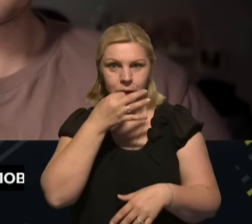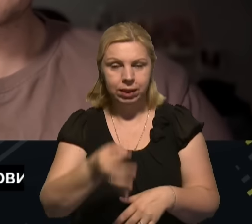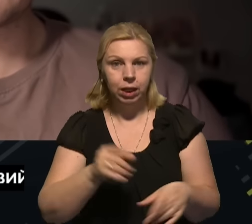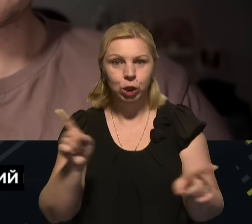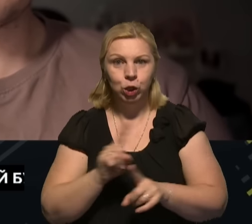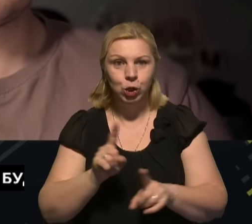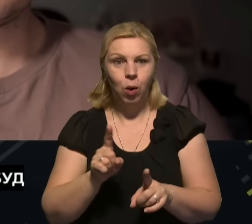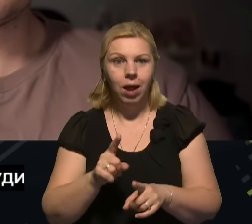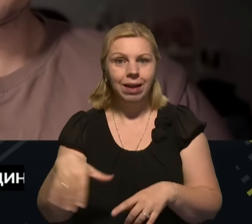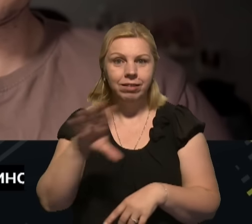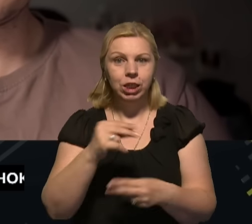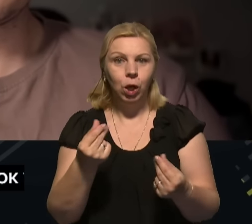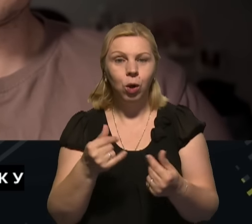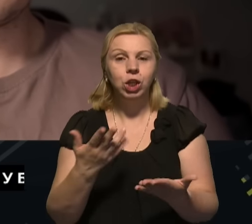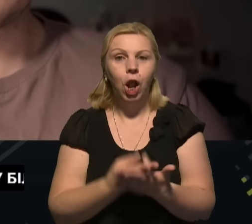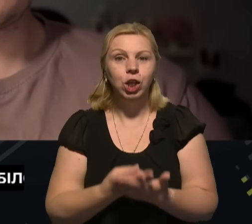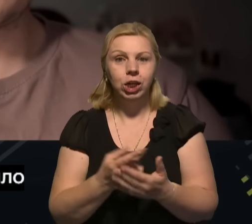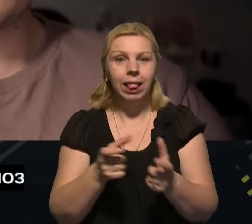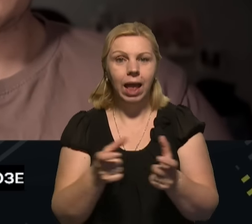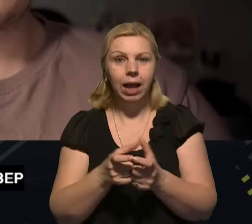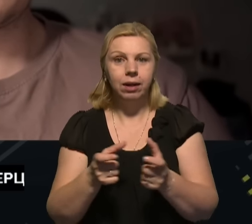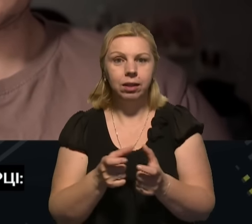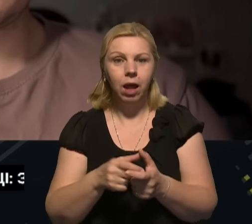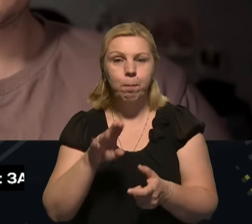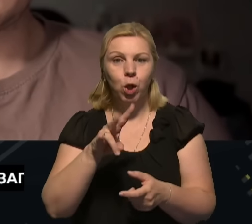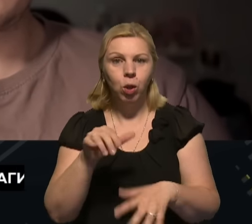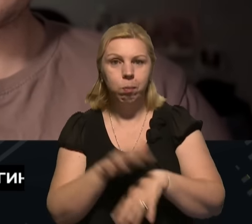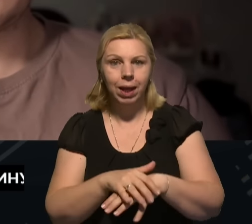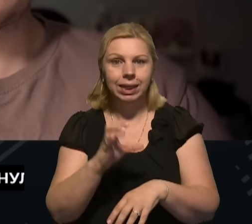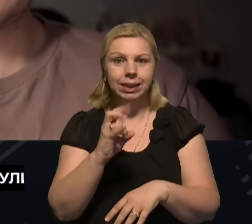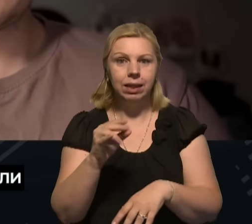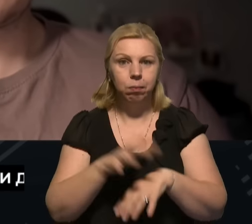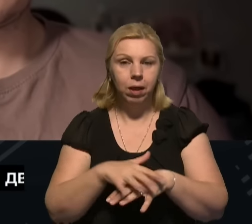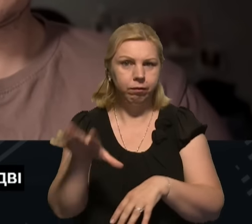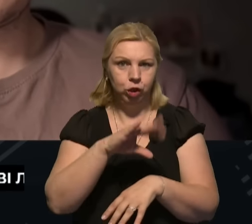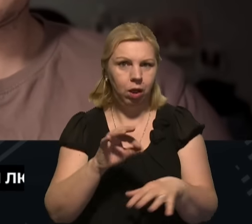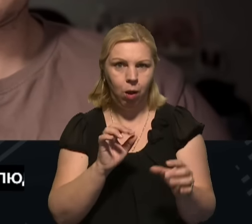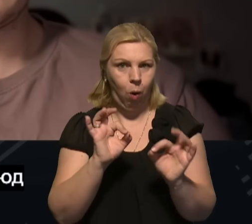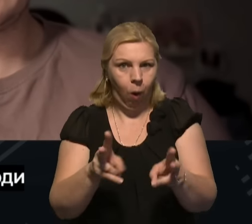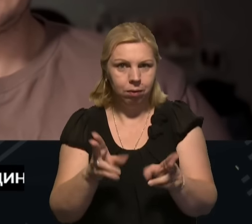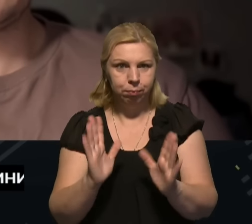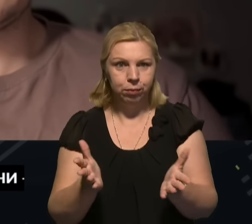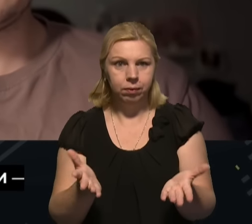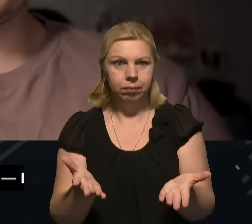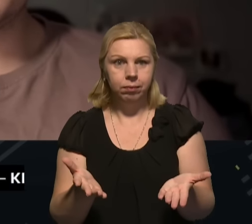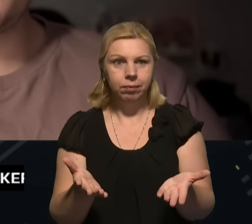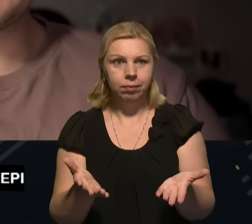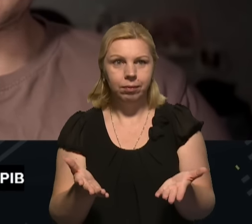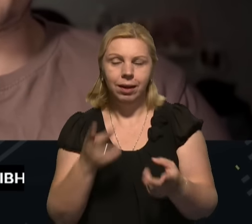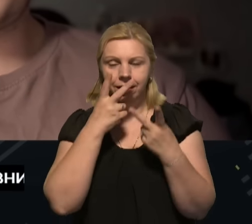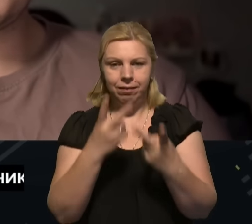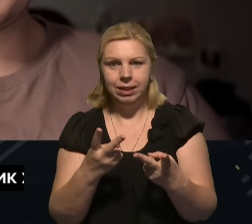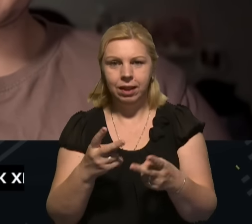що всі кошти, які лежать на картках, зокрема, Монобанку і Сенсбанку, з ними все буде добре. Правильно? Ну,